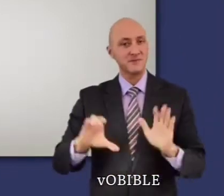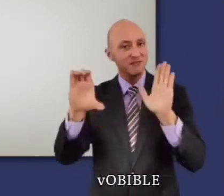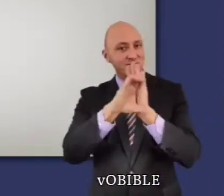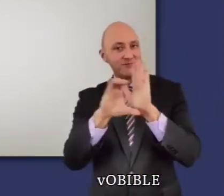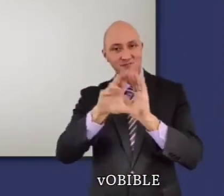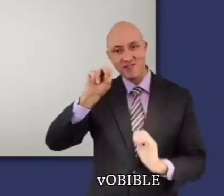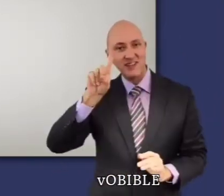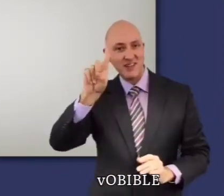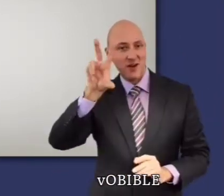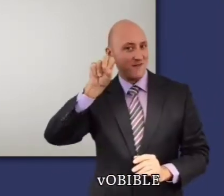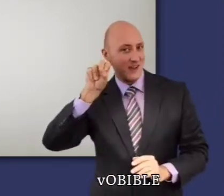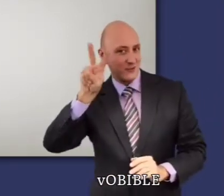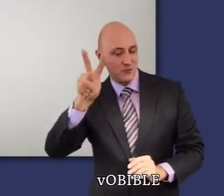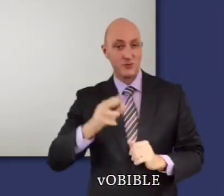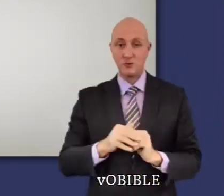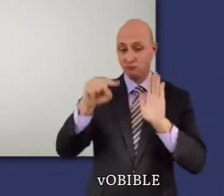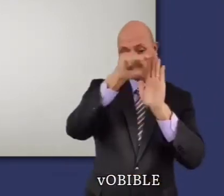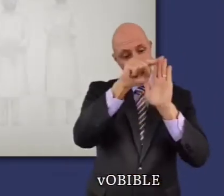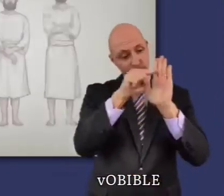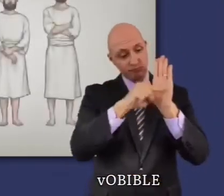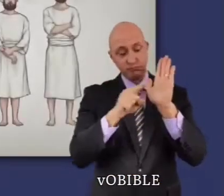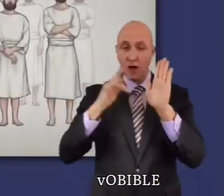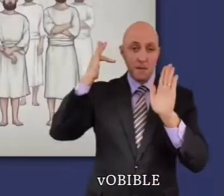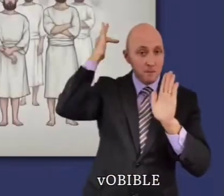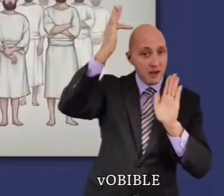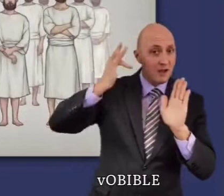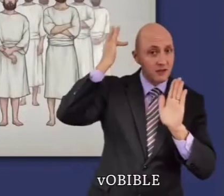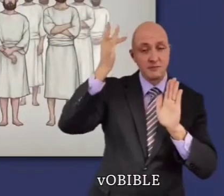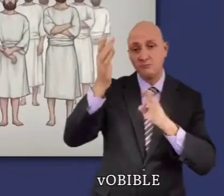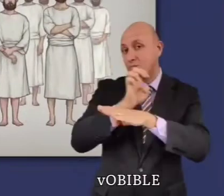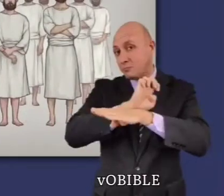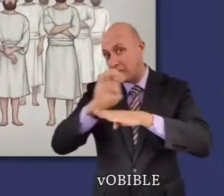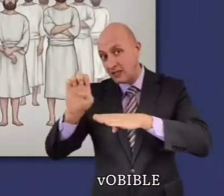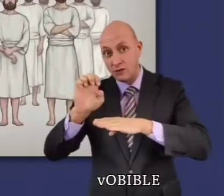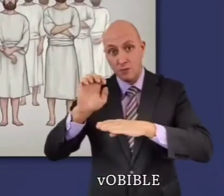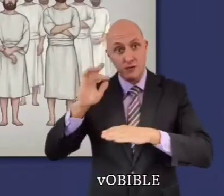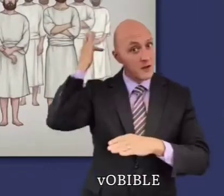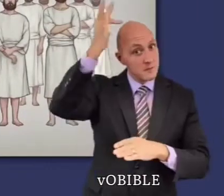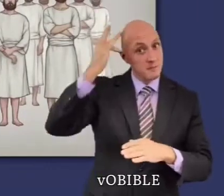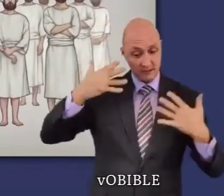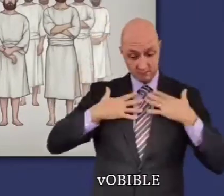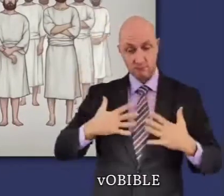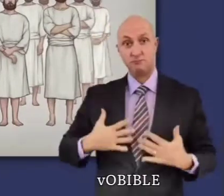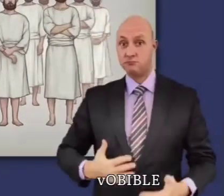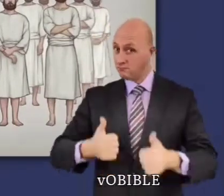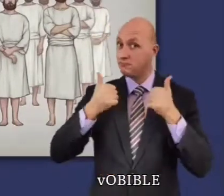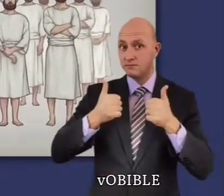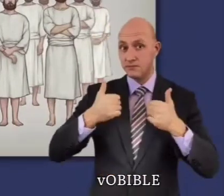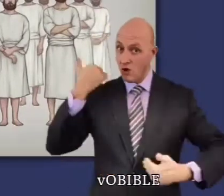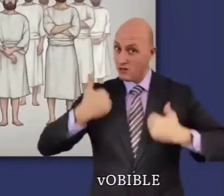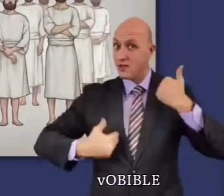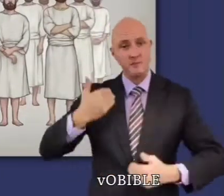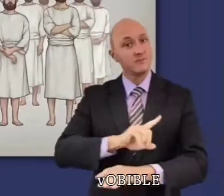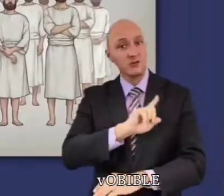Les chapitres 21 et 22 contiennent les règles qui concernent la prêtrise. Par exemple, les prêtres doivent être saints de